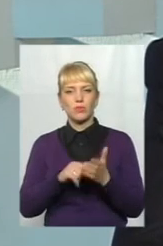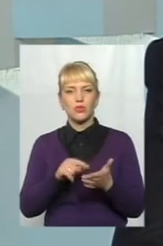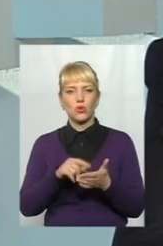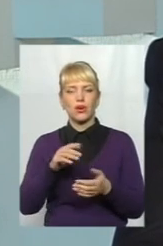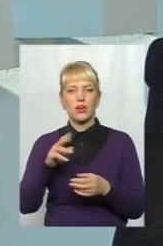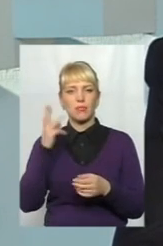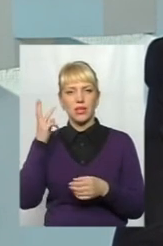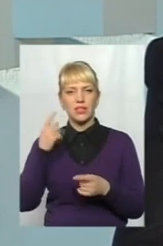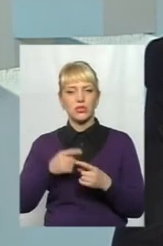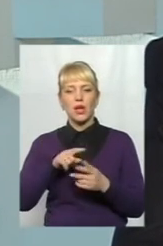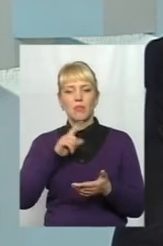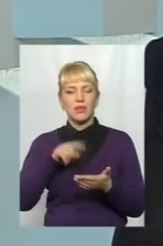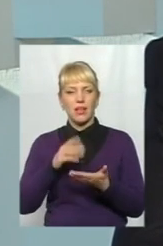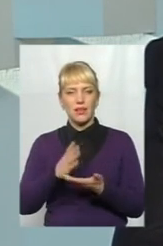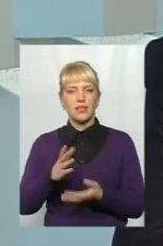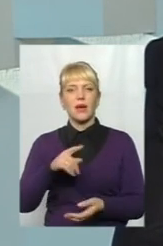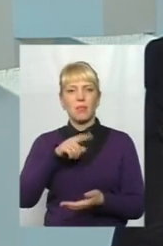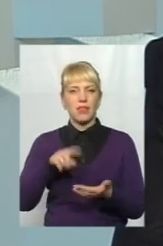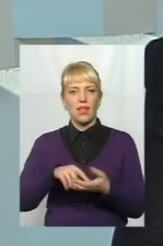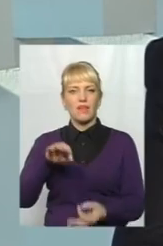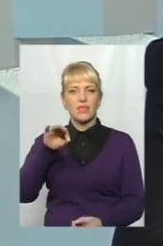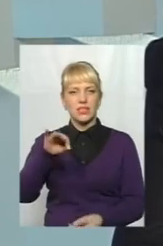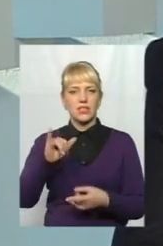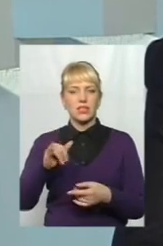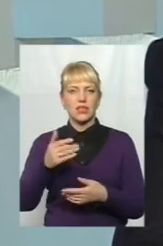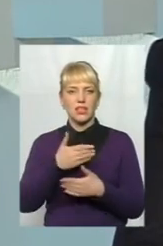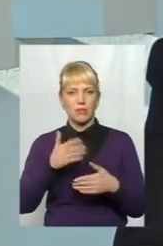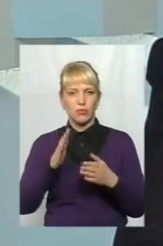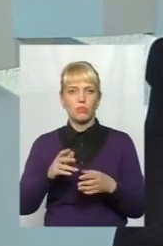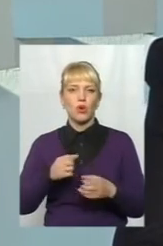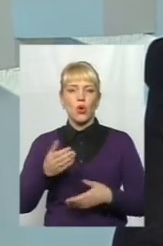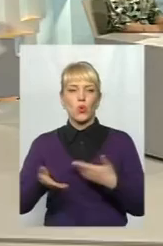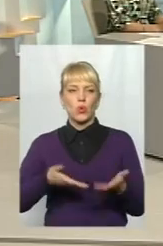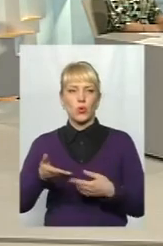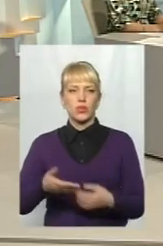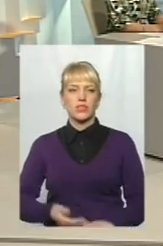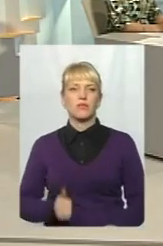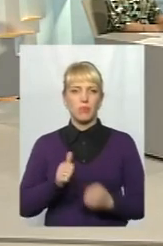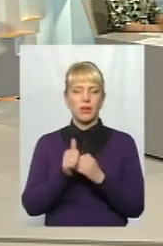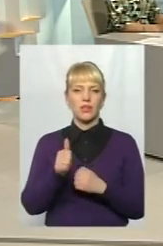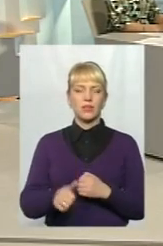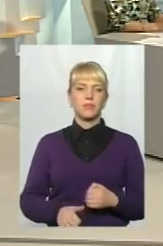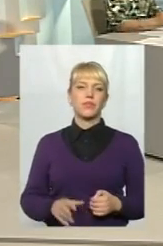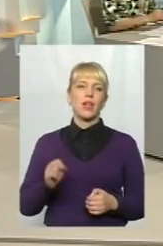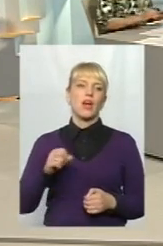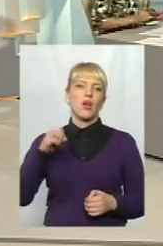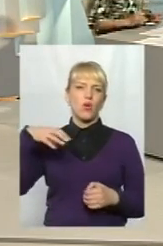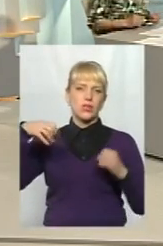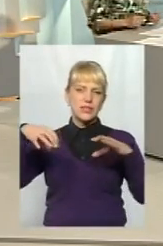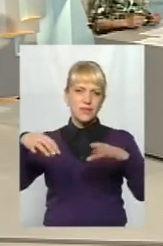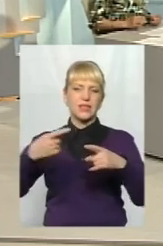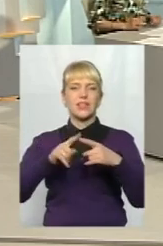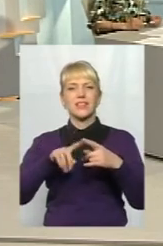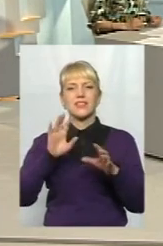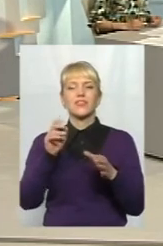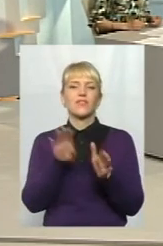то питання є, питання висить, і нам, ми будемо рухатися, і то, щоб його вирішити. А освітлення? Ну, це вже такі дрібніші, які ми